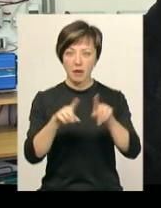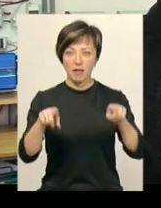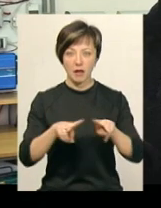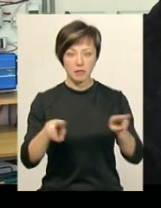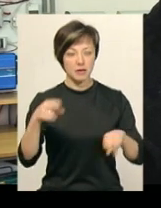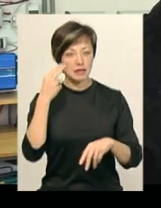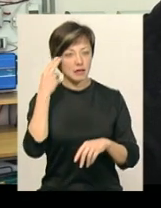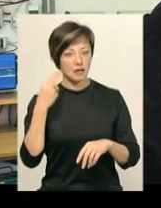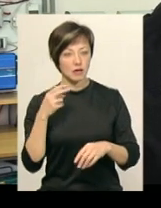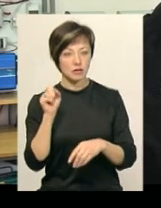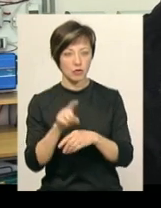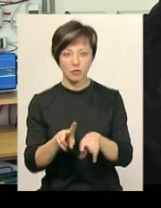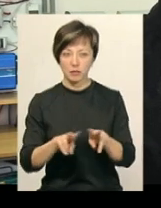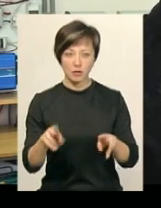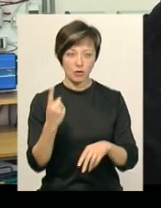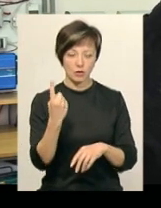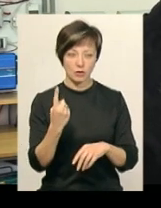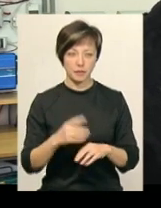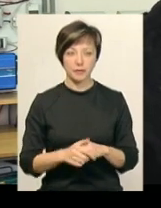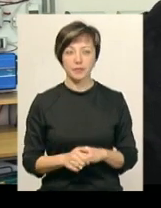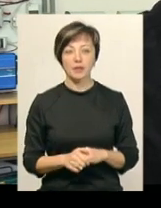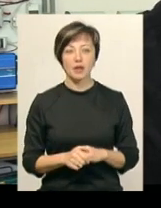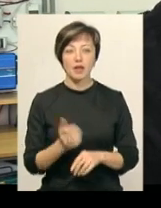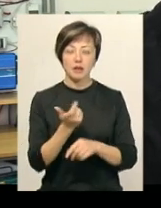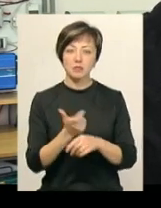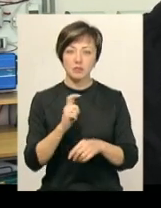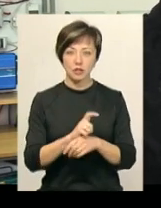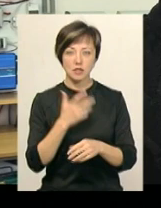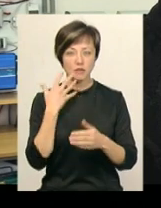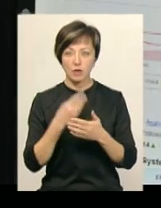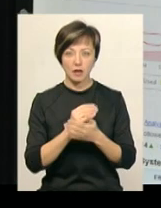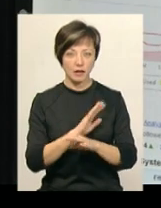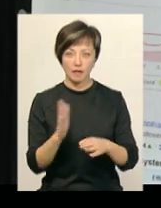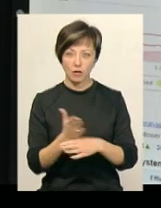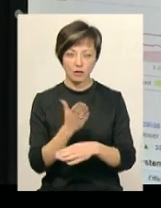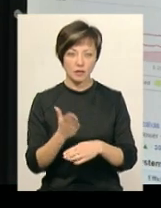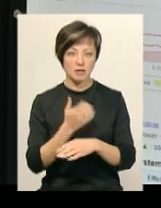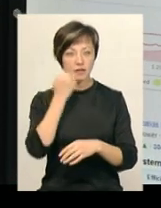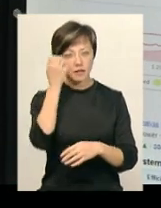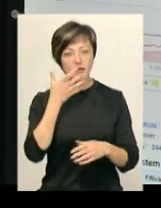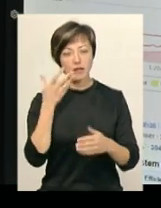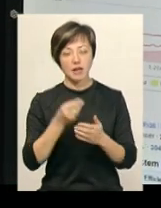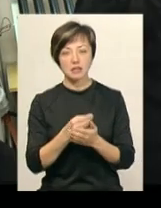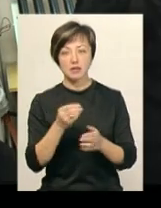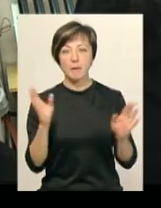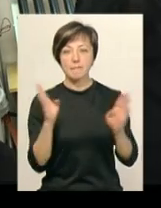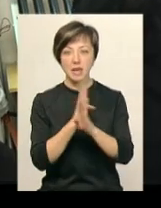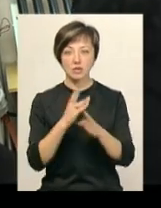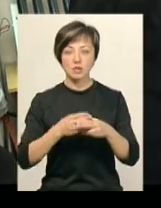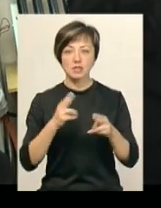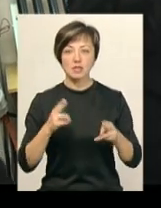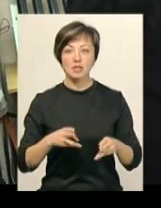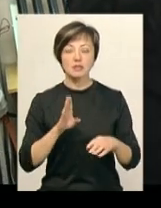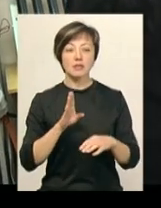замовлення, приблизно одного. Тому більше ми, наприклад, свої вже не виготовляли. Завдяки власній метеостанції вранці визначають